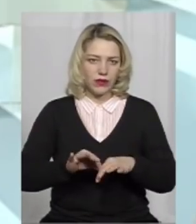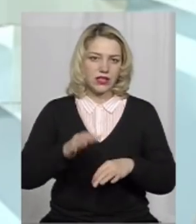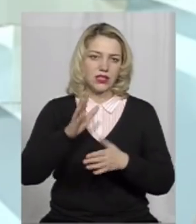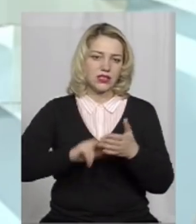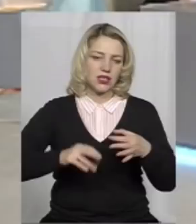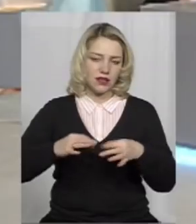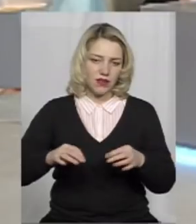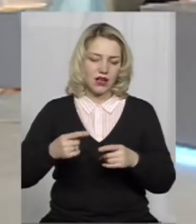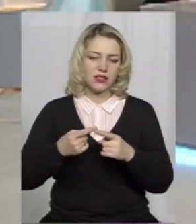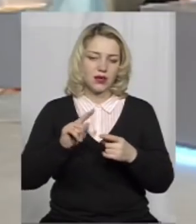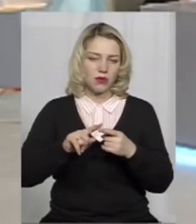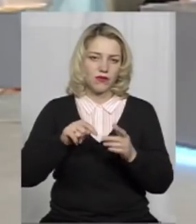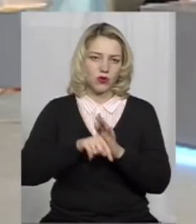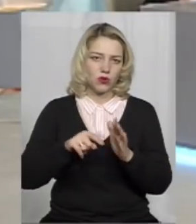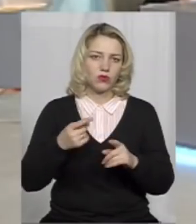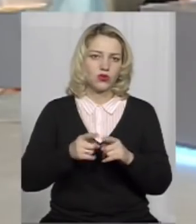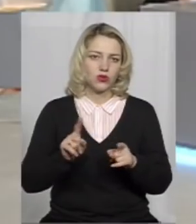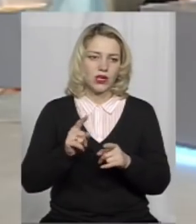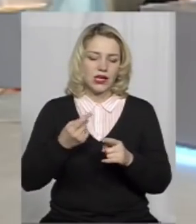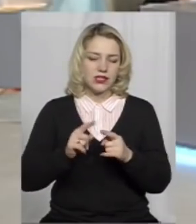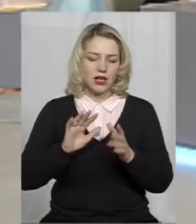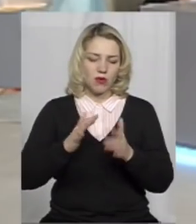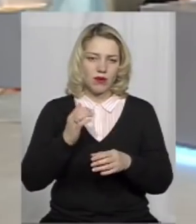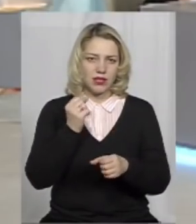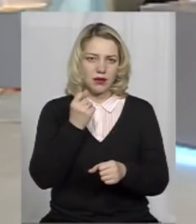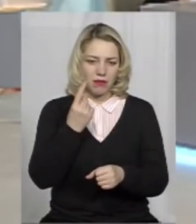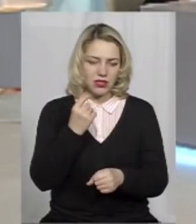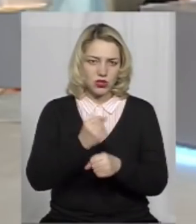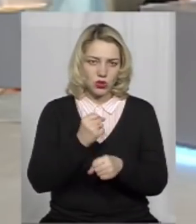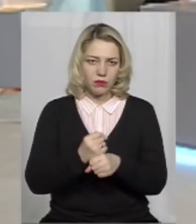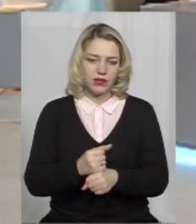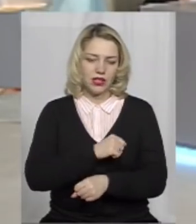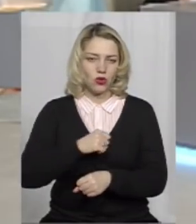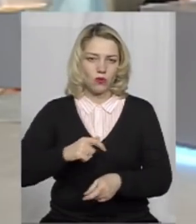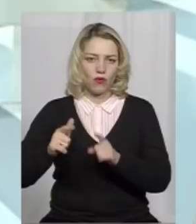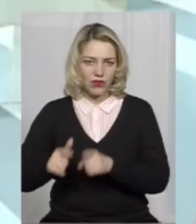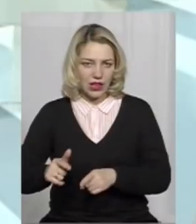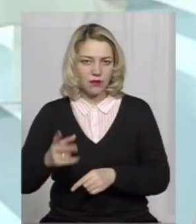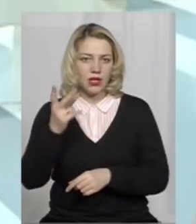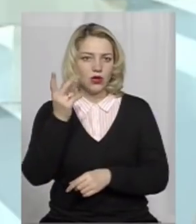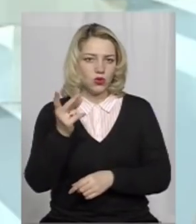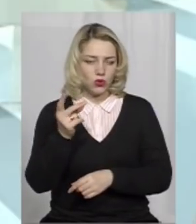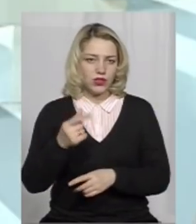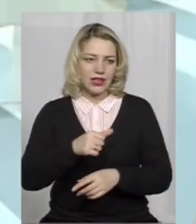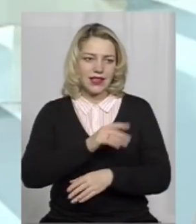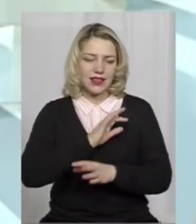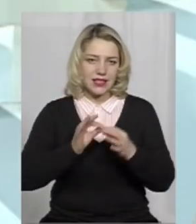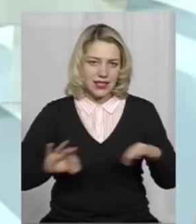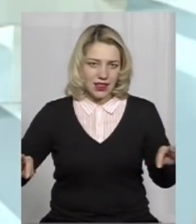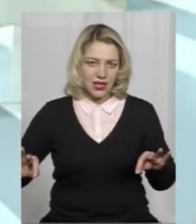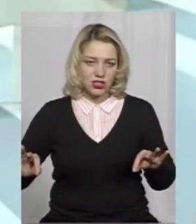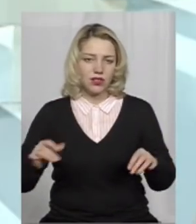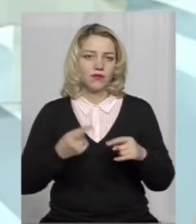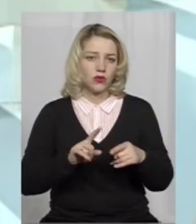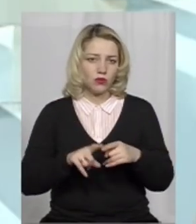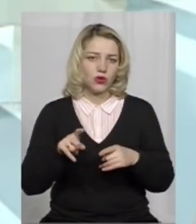сертифікації полягала в тому, щоб цей момент перше зробити добровільним, про що я вже говорила. Друге, незалежним.